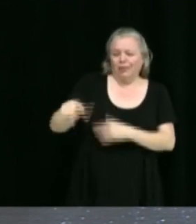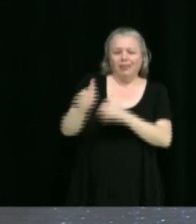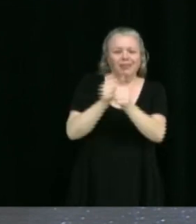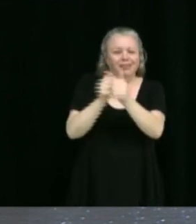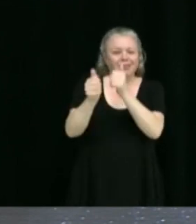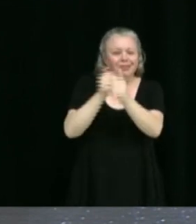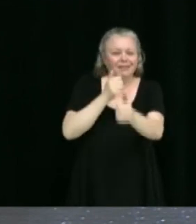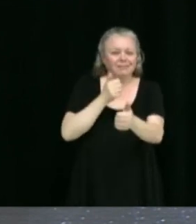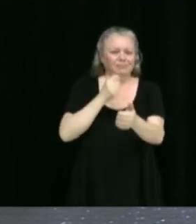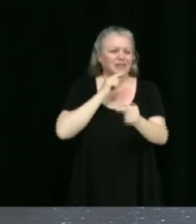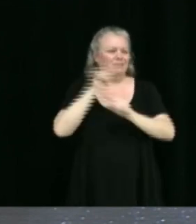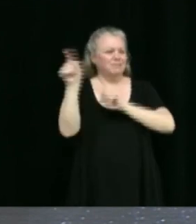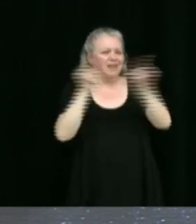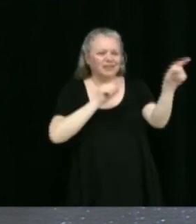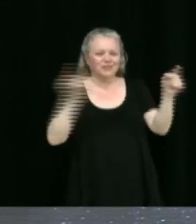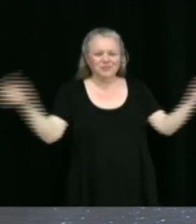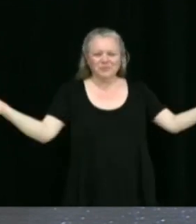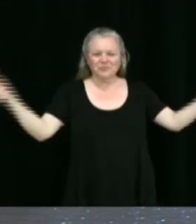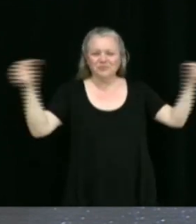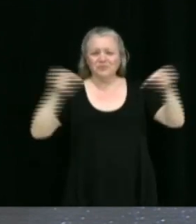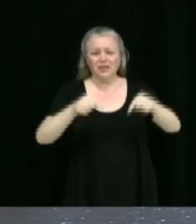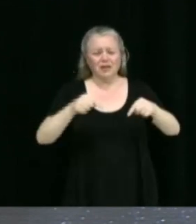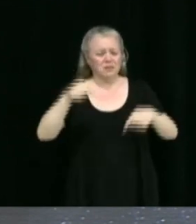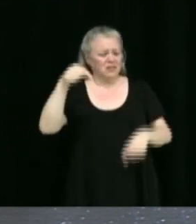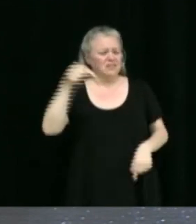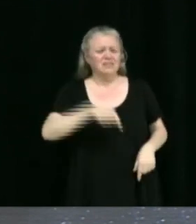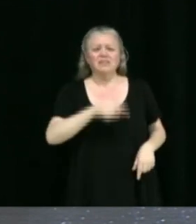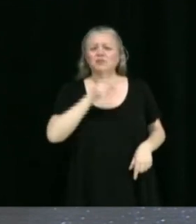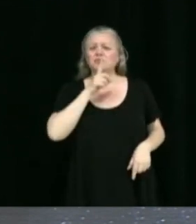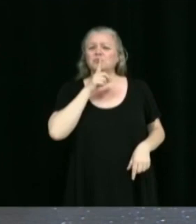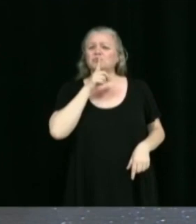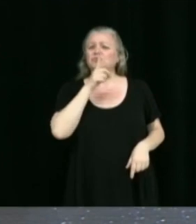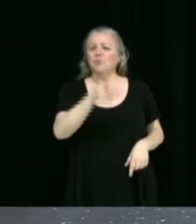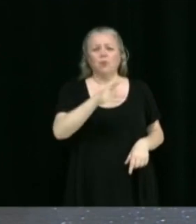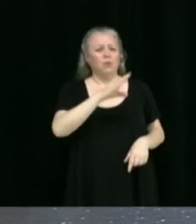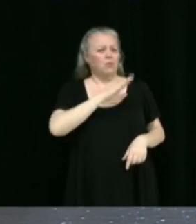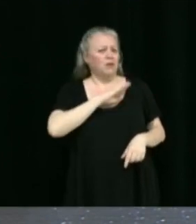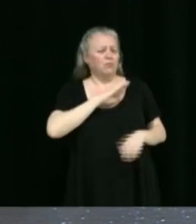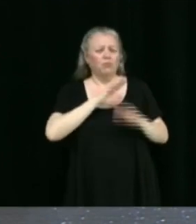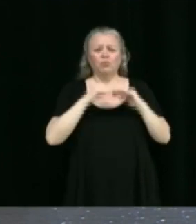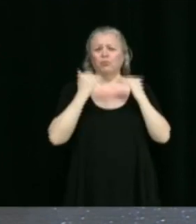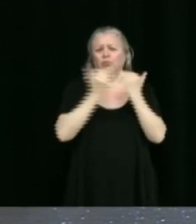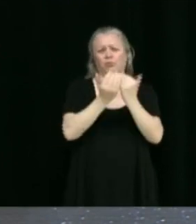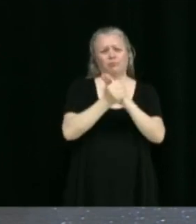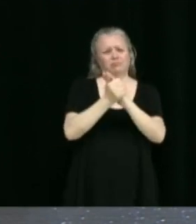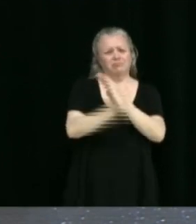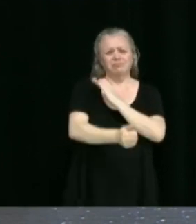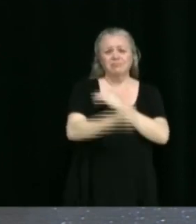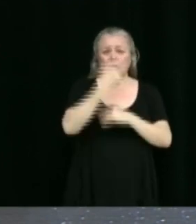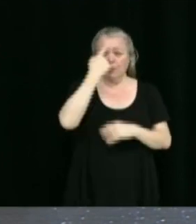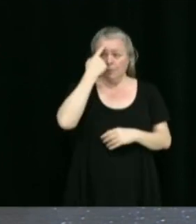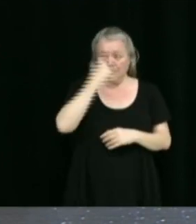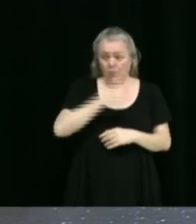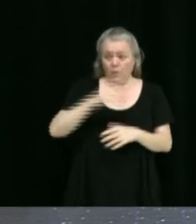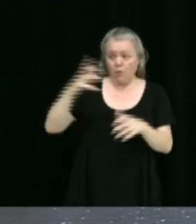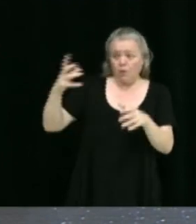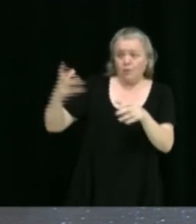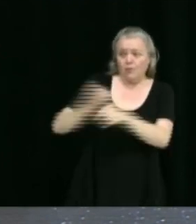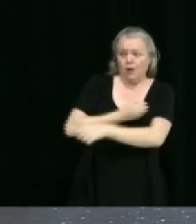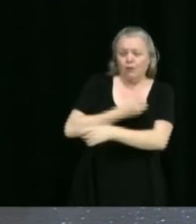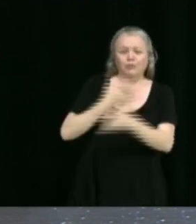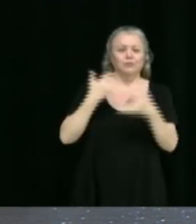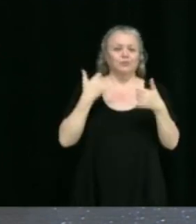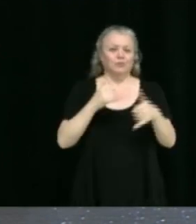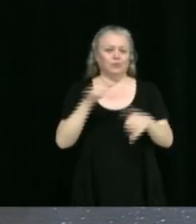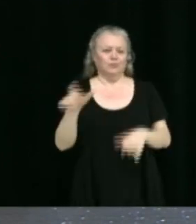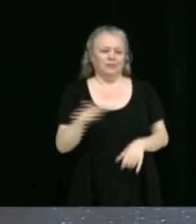province, on considère qu'on a tous les atouts en main pour maintenant obtenir et être vainqueur en vue de l'obtention des Jeux